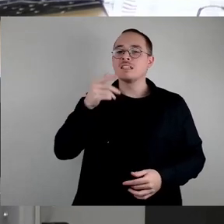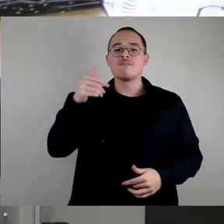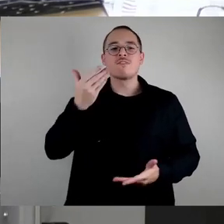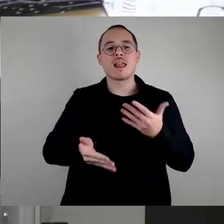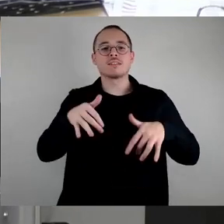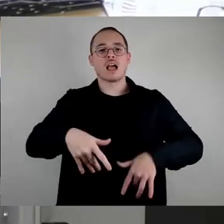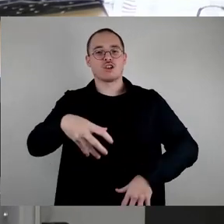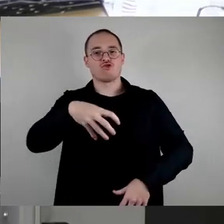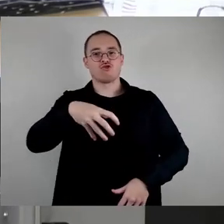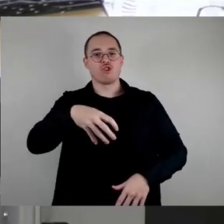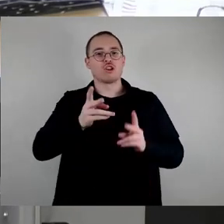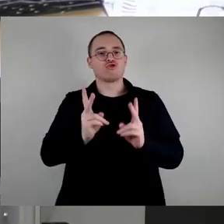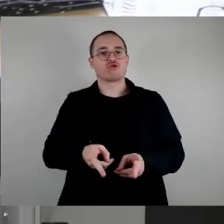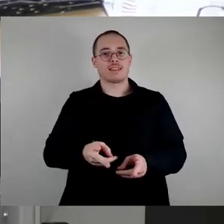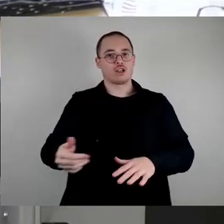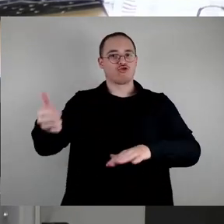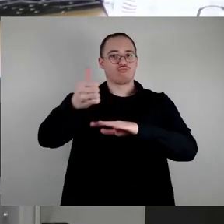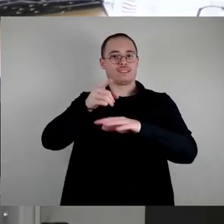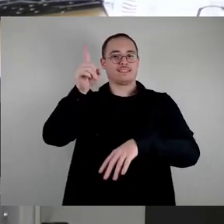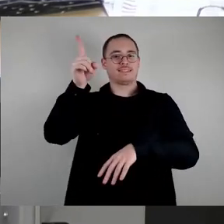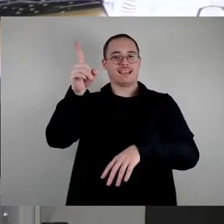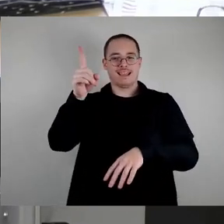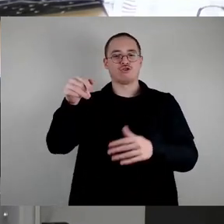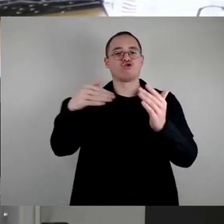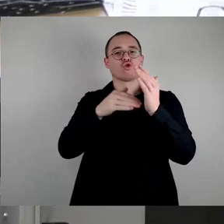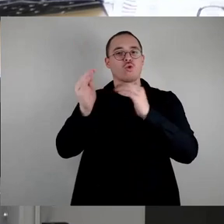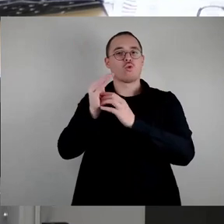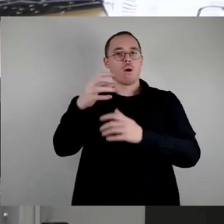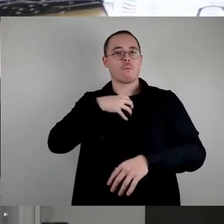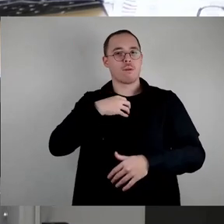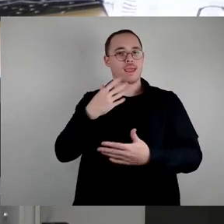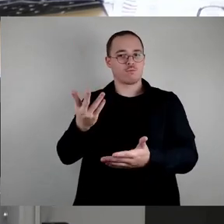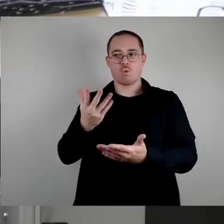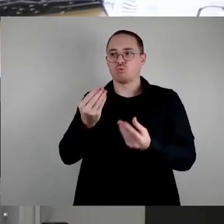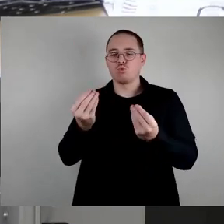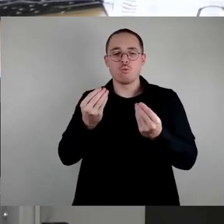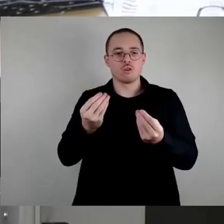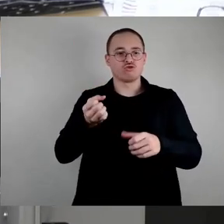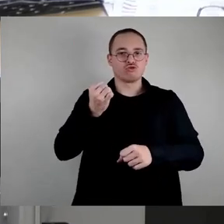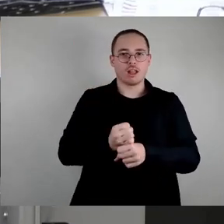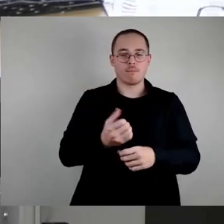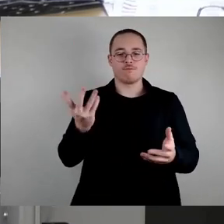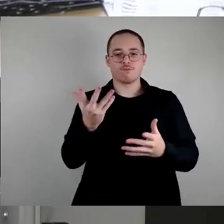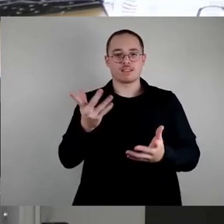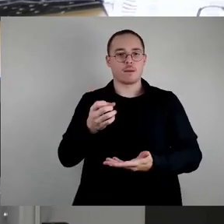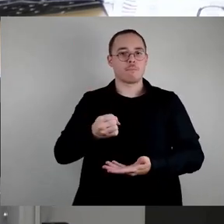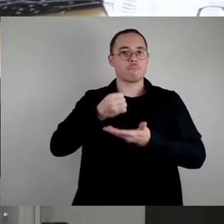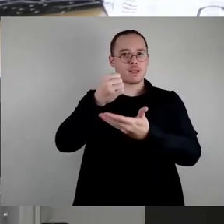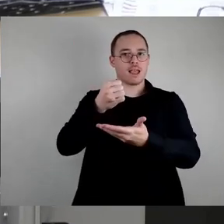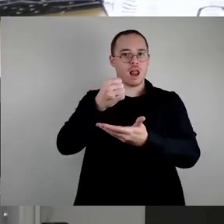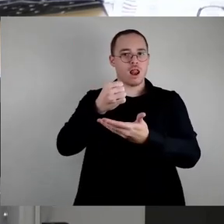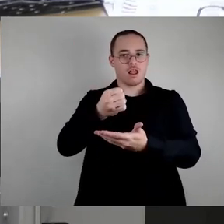immer wieder Stadtbezirksbeiratsmittel hinten runterfallen, die dann irgendwie in den Gesamthaushalt zurückfließen sollen, statt sie dort zu belassen, wo sie hingehören, nämlich